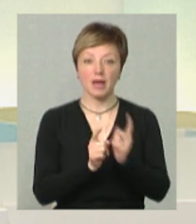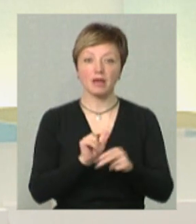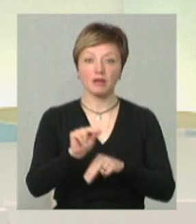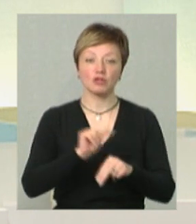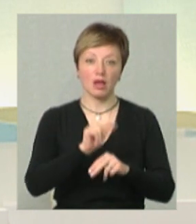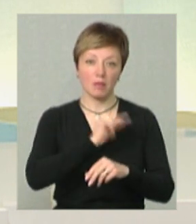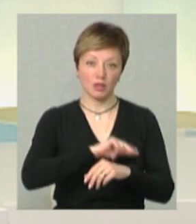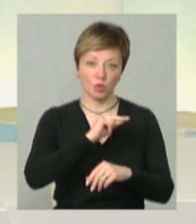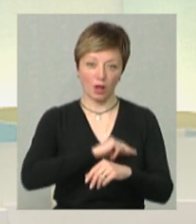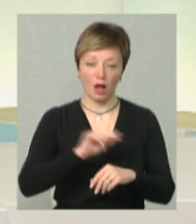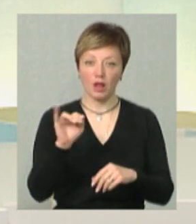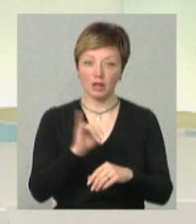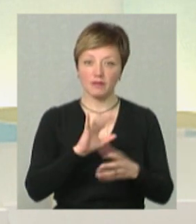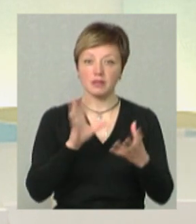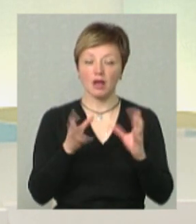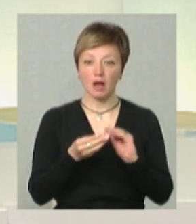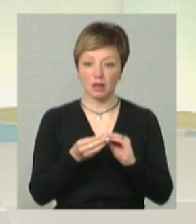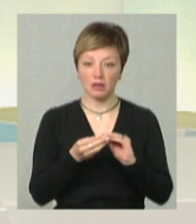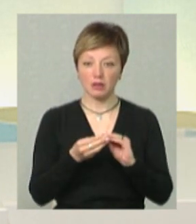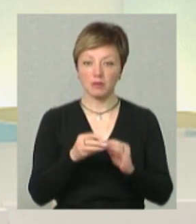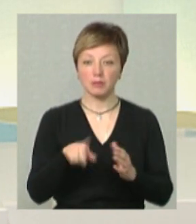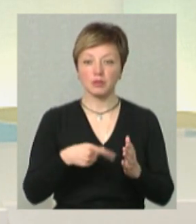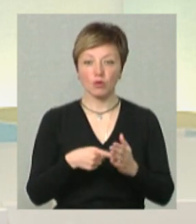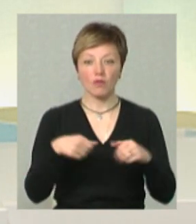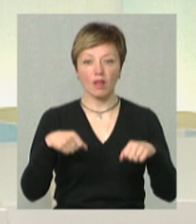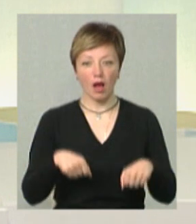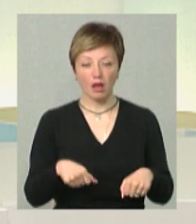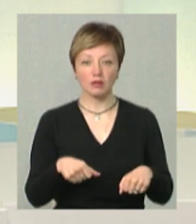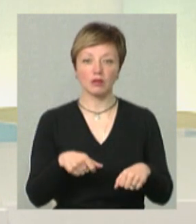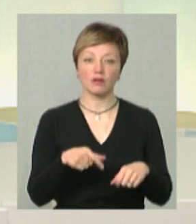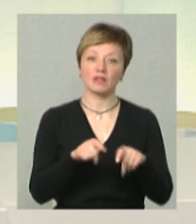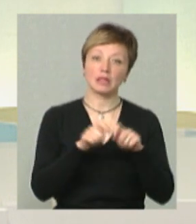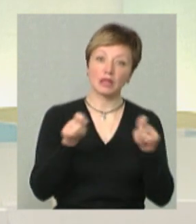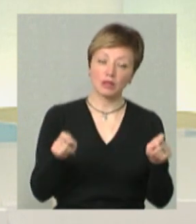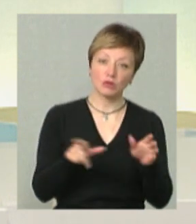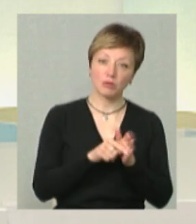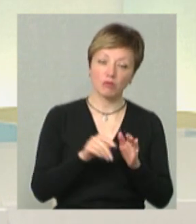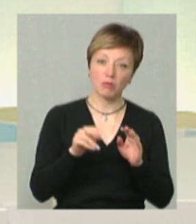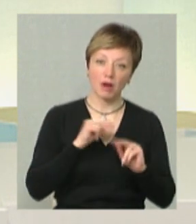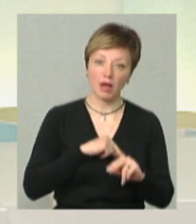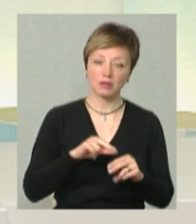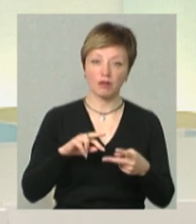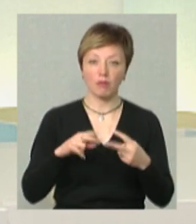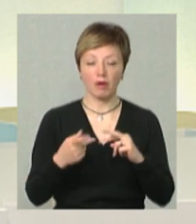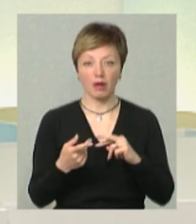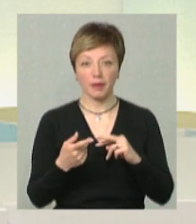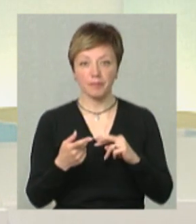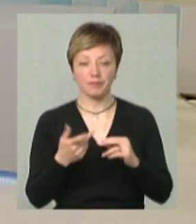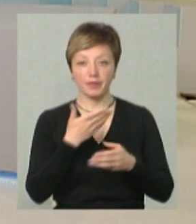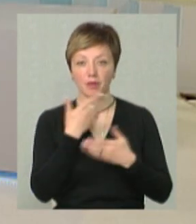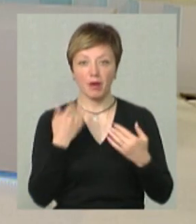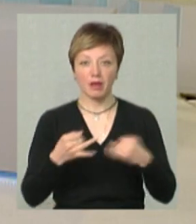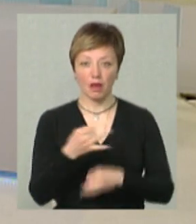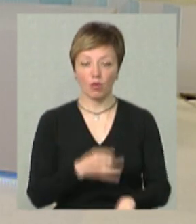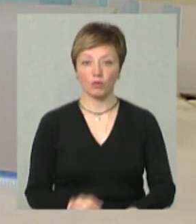персоналу і, взагалі, міською владою, яка чи відкрита до співпраці, чи, навпаки, немає